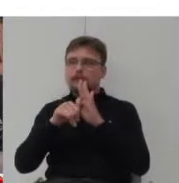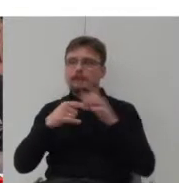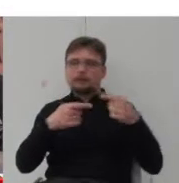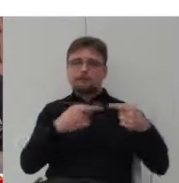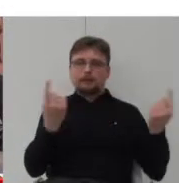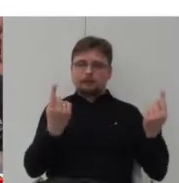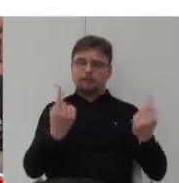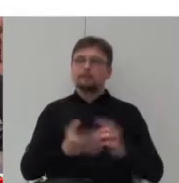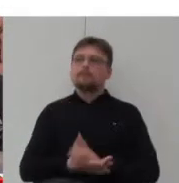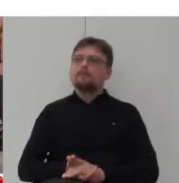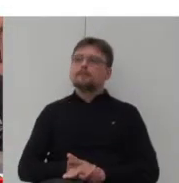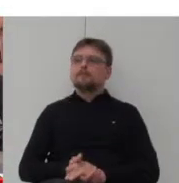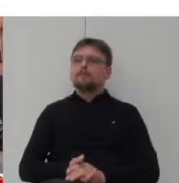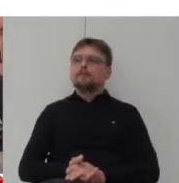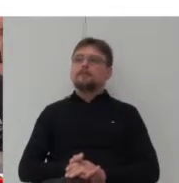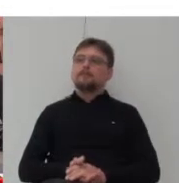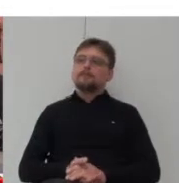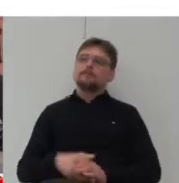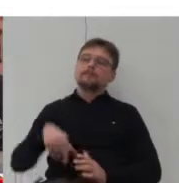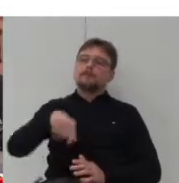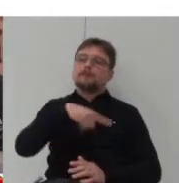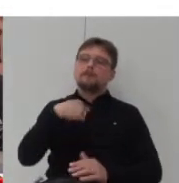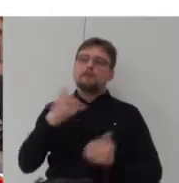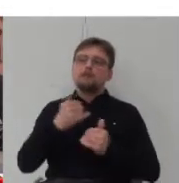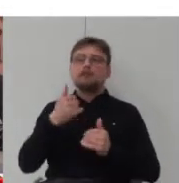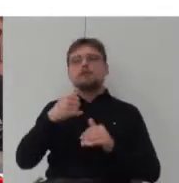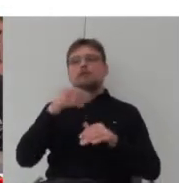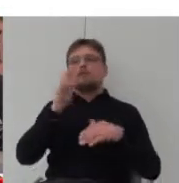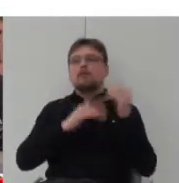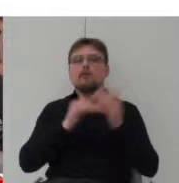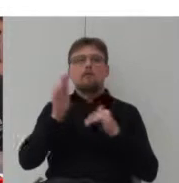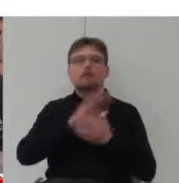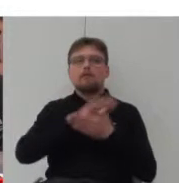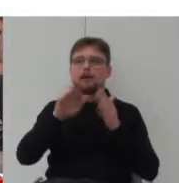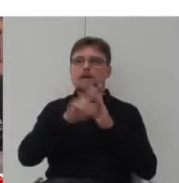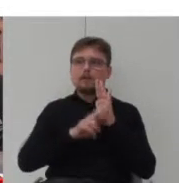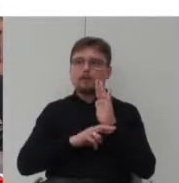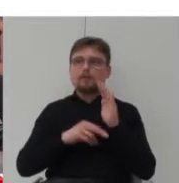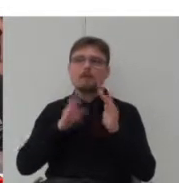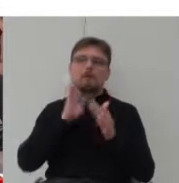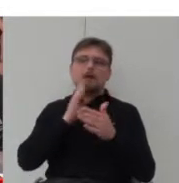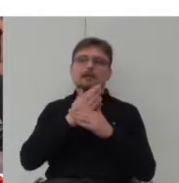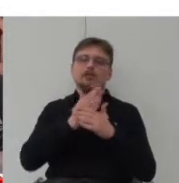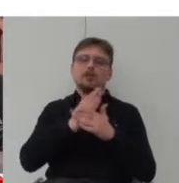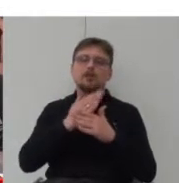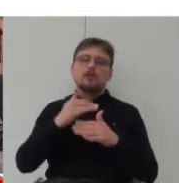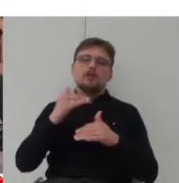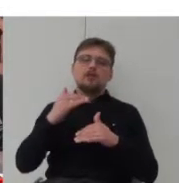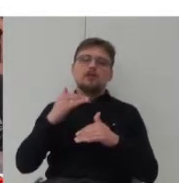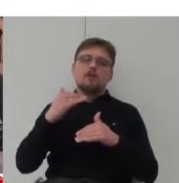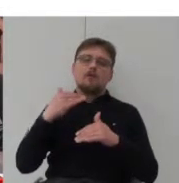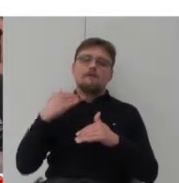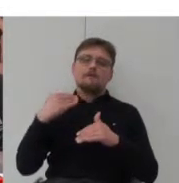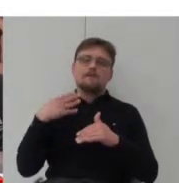My właśnie możemy budować bez regulacji, tak jak w średniowiecznej części Alicante, co często jest